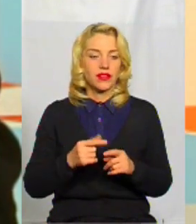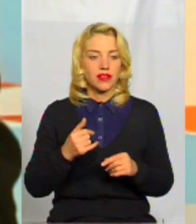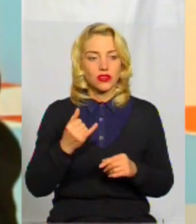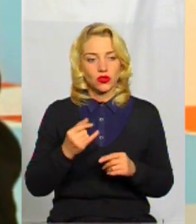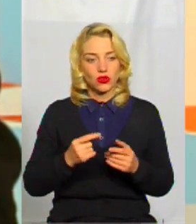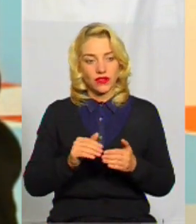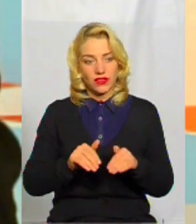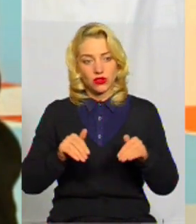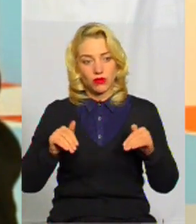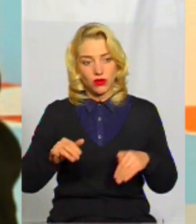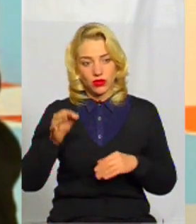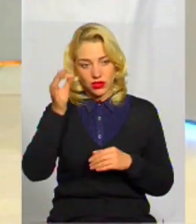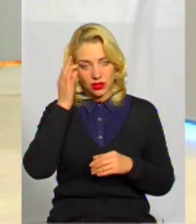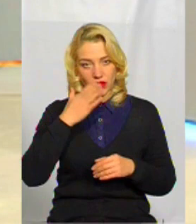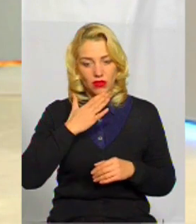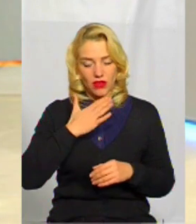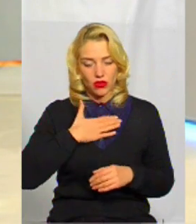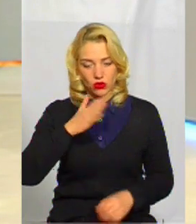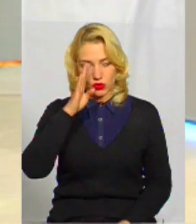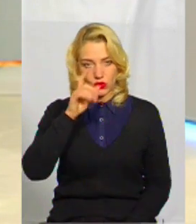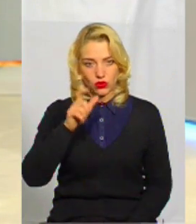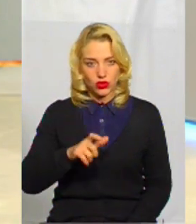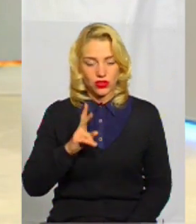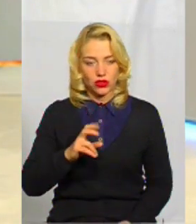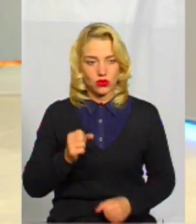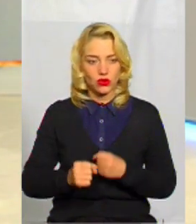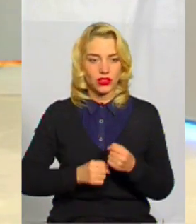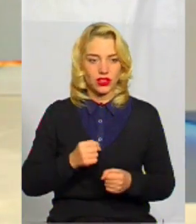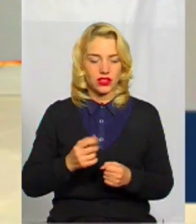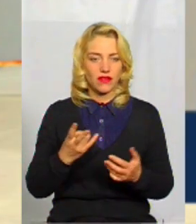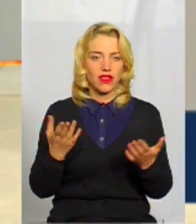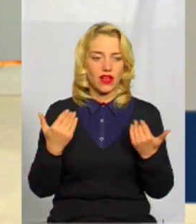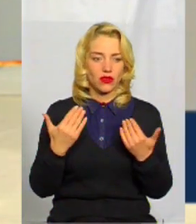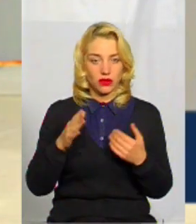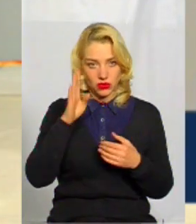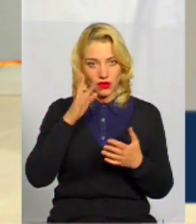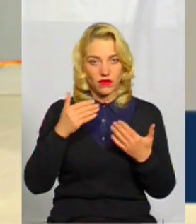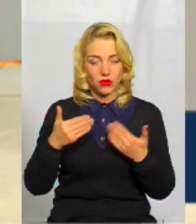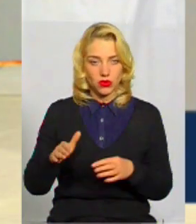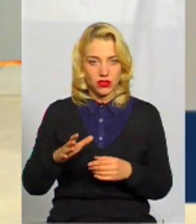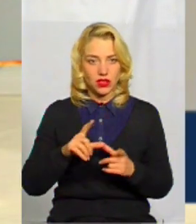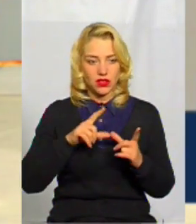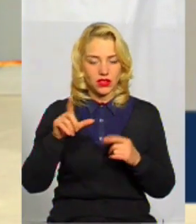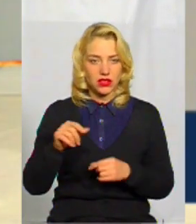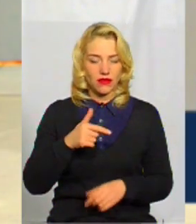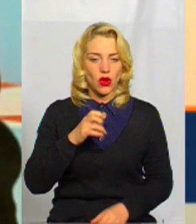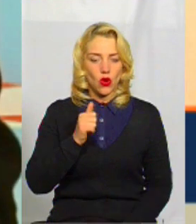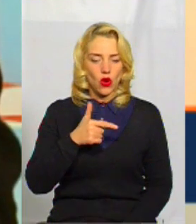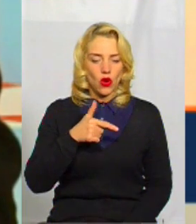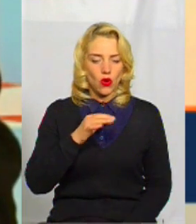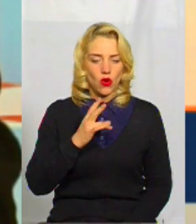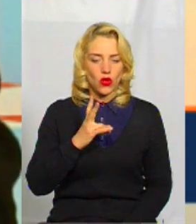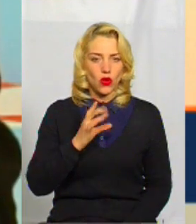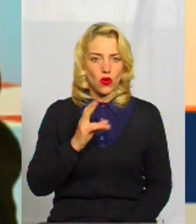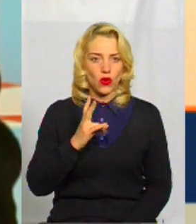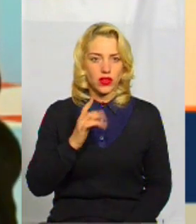Трошечки відступлюсь і згадаю нашого учня, який їздив на канікули. Він уже випускник. Він їздив на канікули в Гонконг. І коли